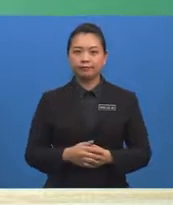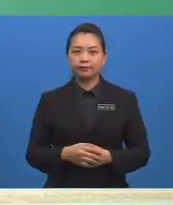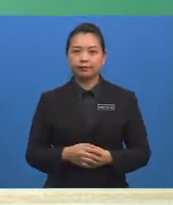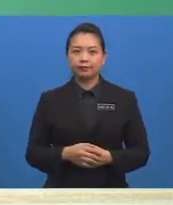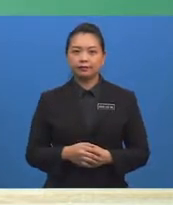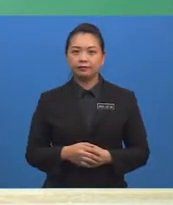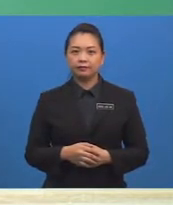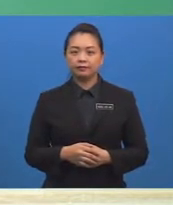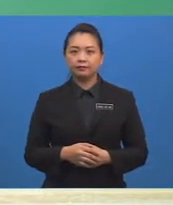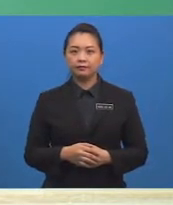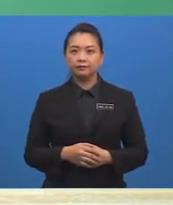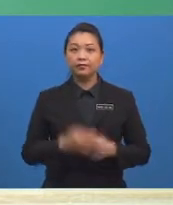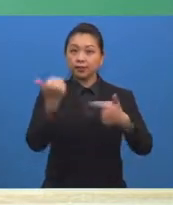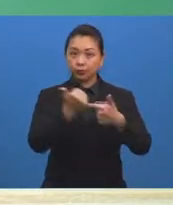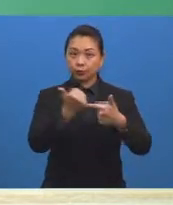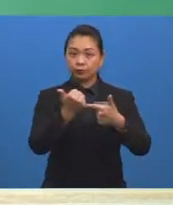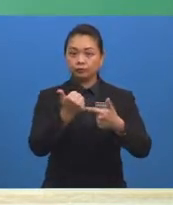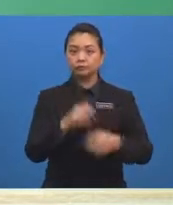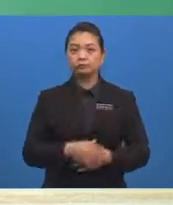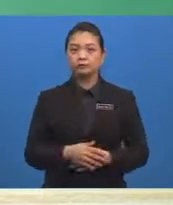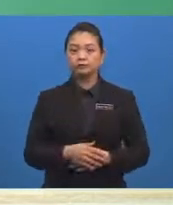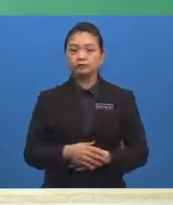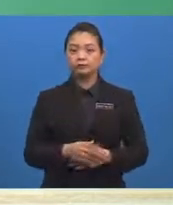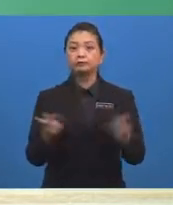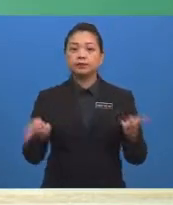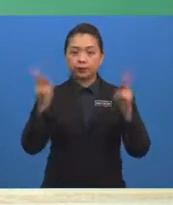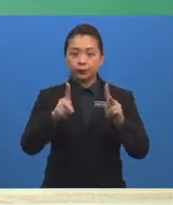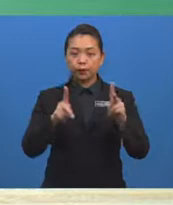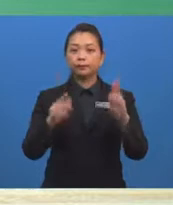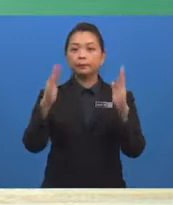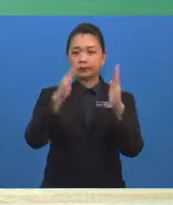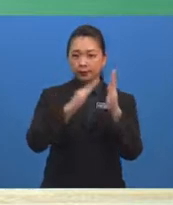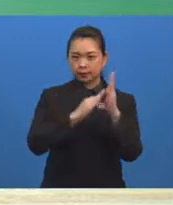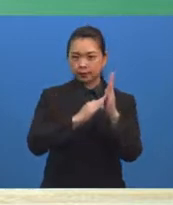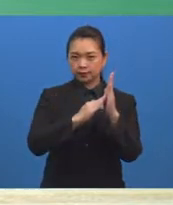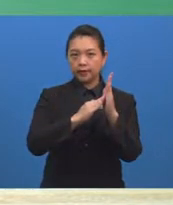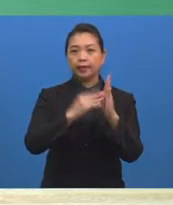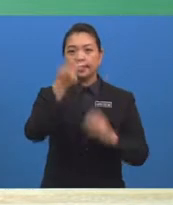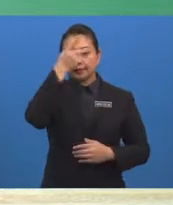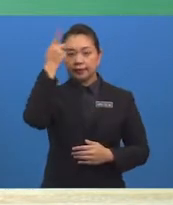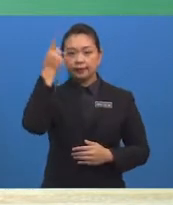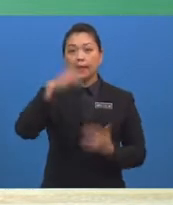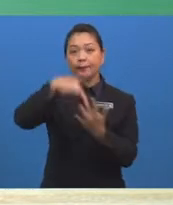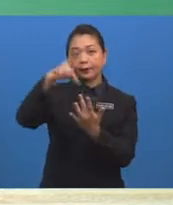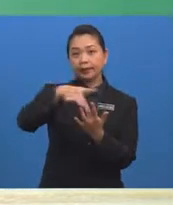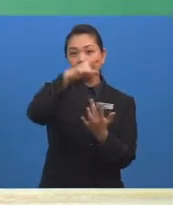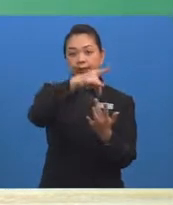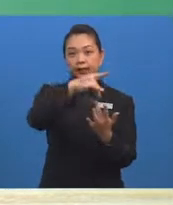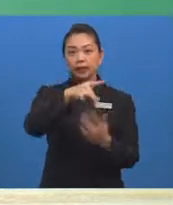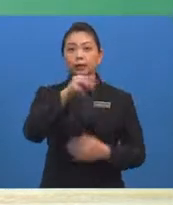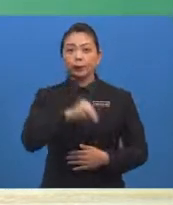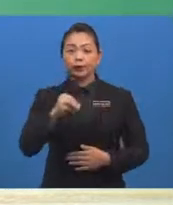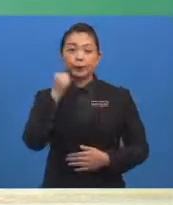Peristiwa yang kedua pula ialah peristiwa bersandar kerana pemilihan murid perempuan pertama